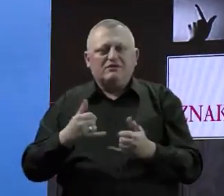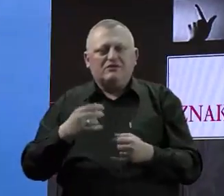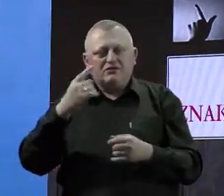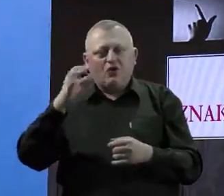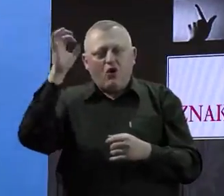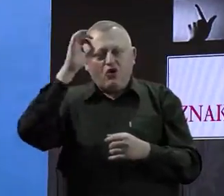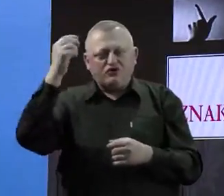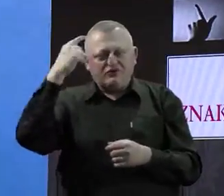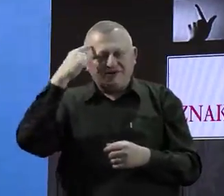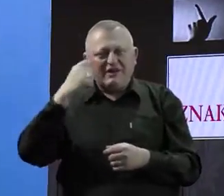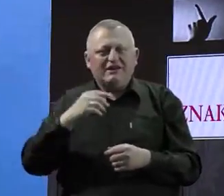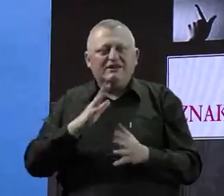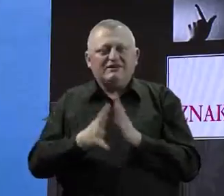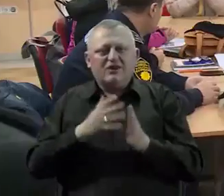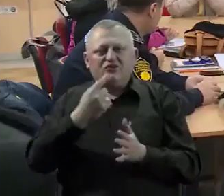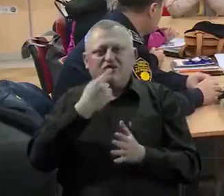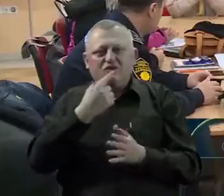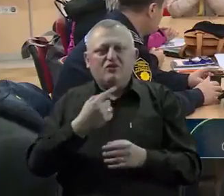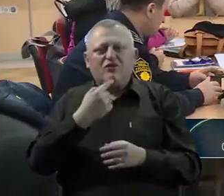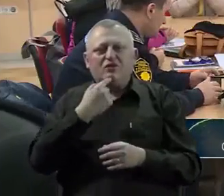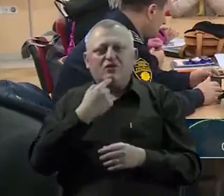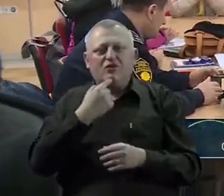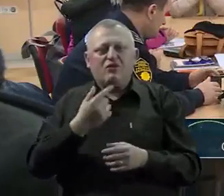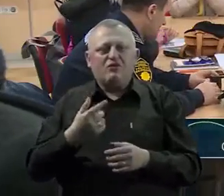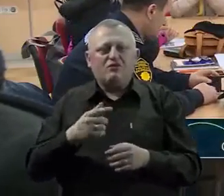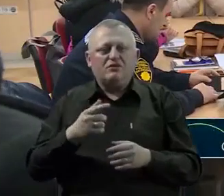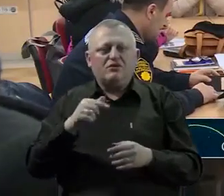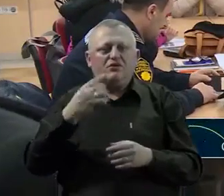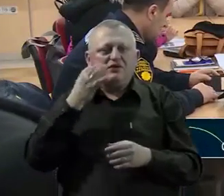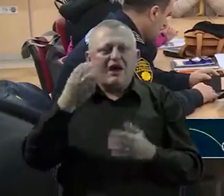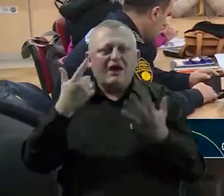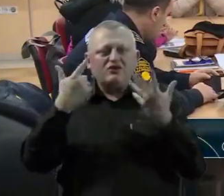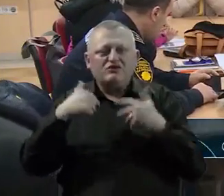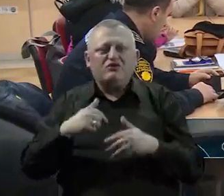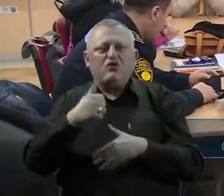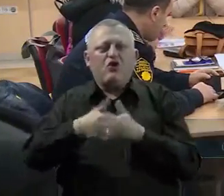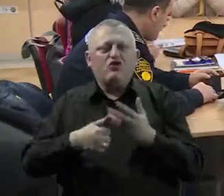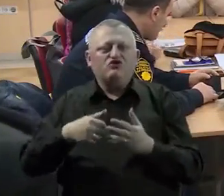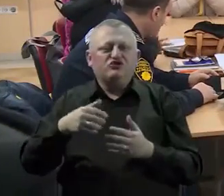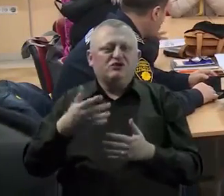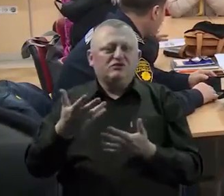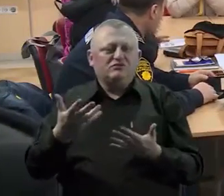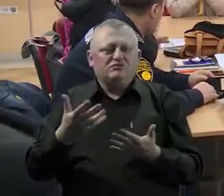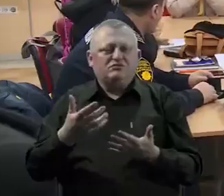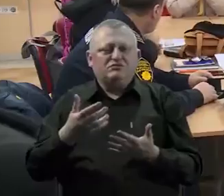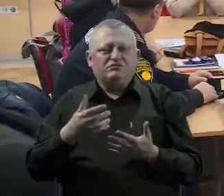stekli osnovno znanje znakovnog jezika. Koji su dani u sedmici, godišnja doba,